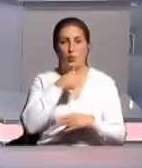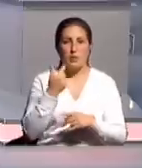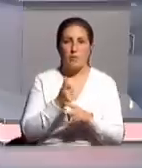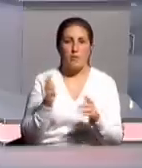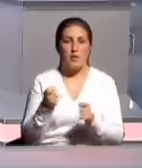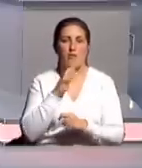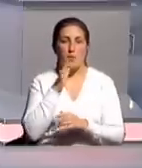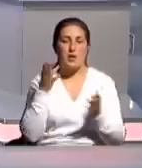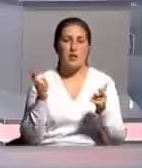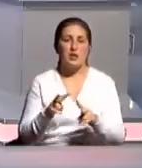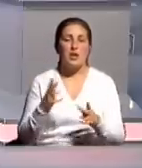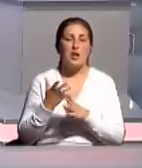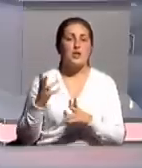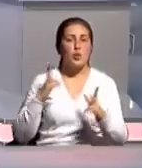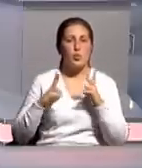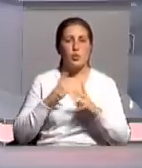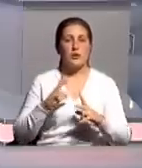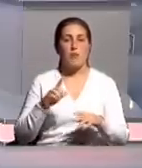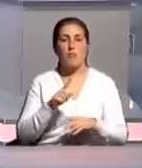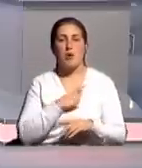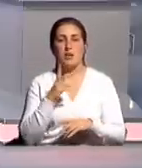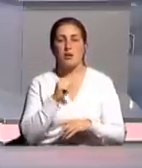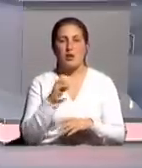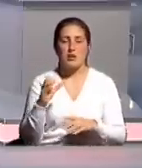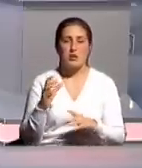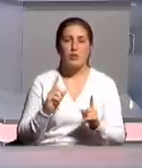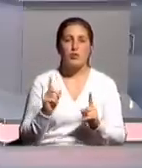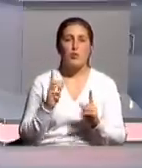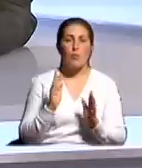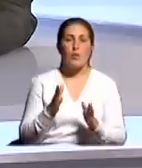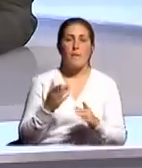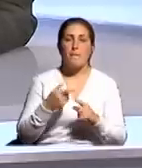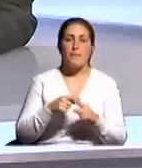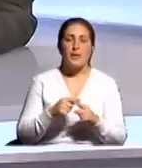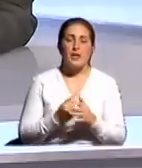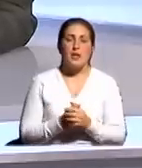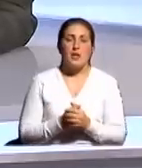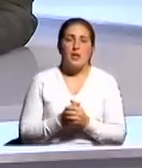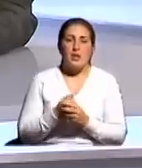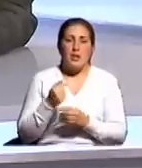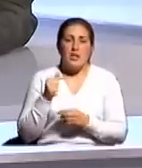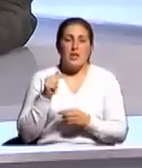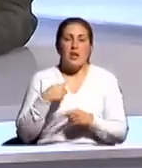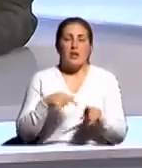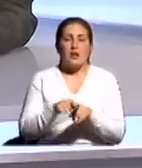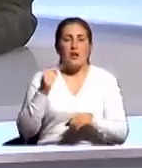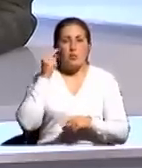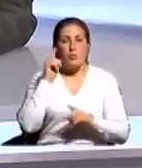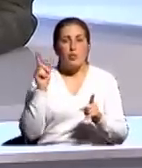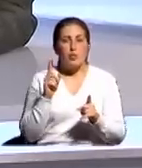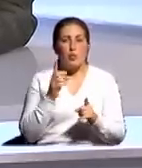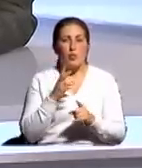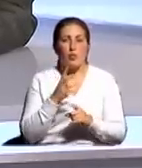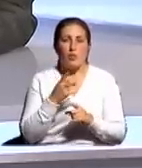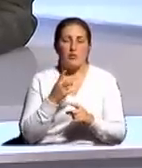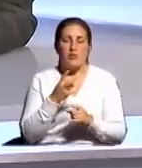Предполагаются какие-то курсы, мастер-классы? Что это будет за программа?-классе курсы здесь, я так думаю, что неуместны.